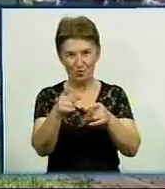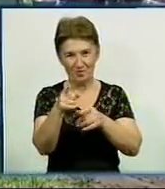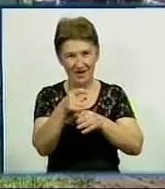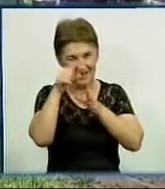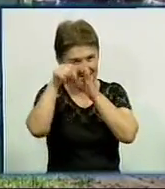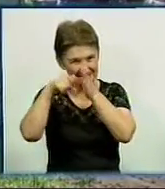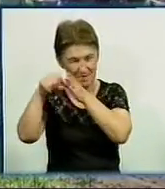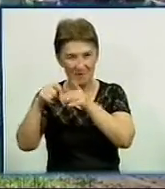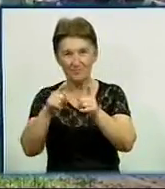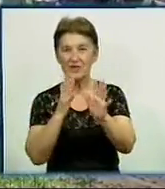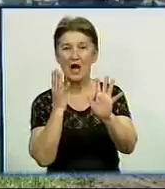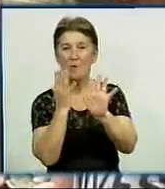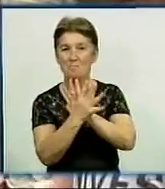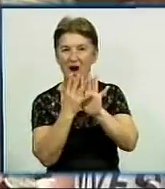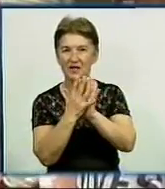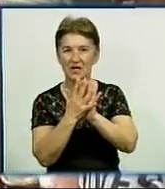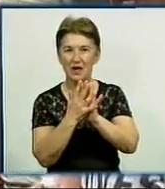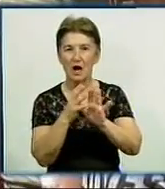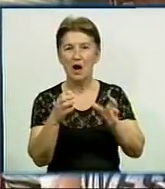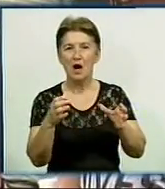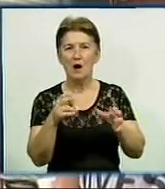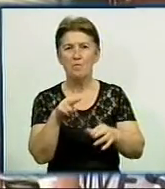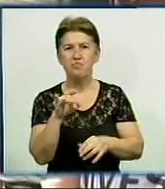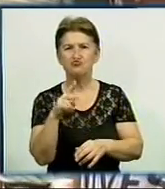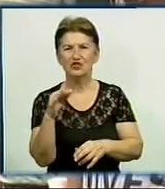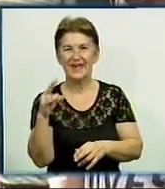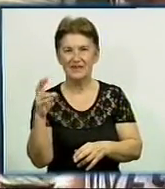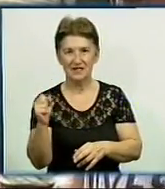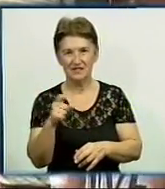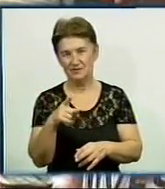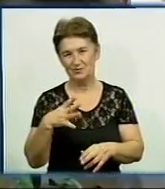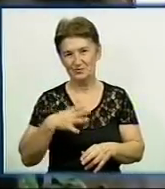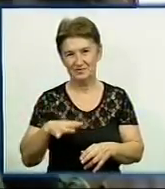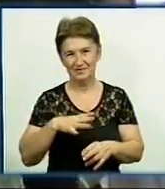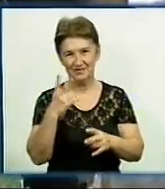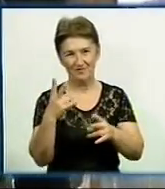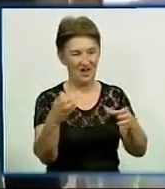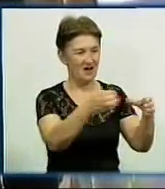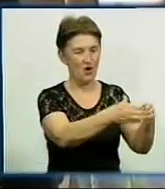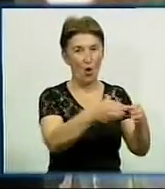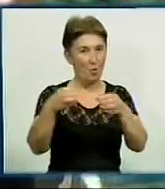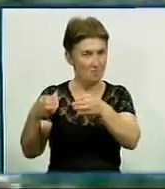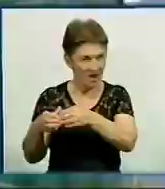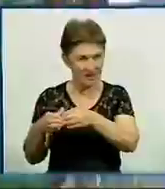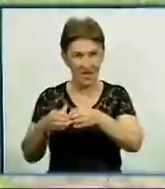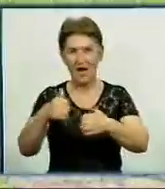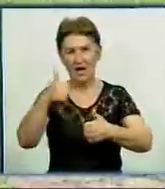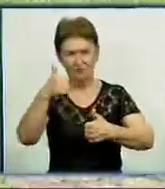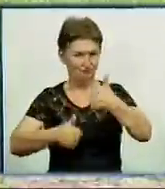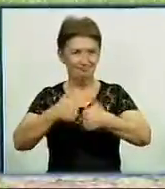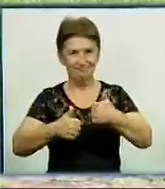Парк Пушкіна 14.00. Дві команди стоять одна навпроти одної, чекають початку битви. Головна є команда – битва почалась.